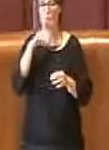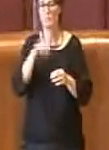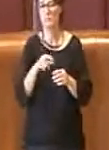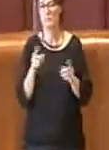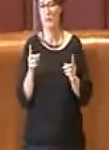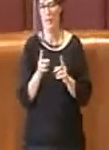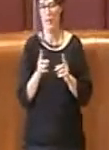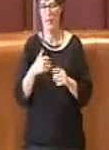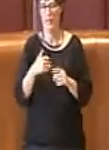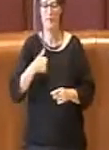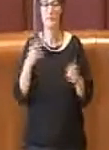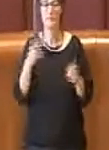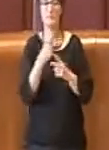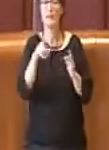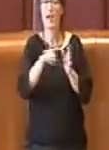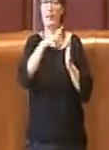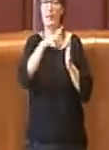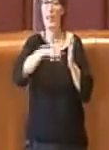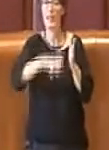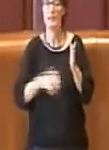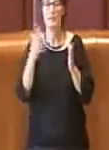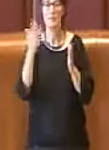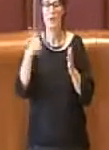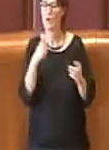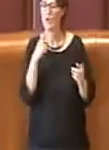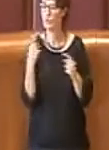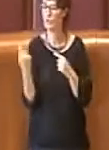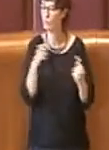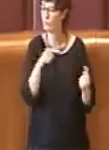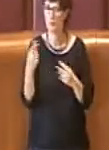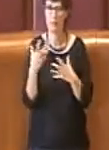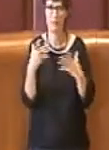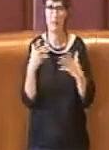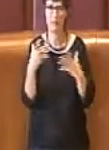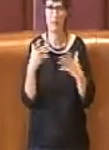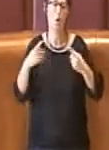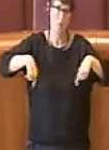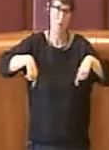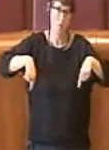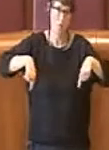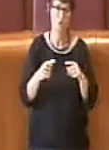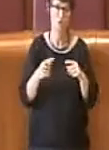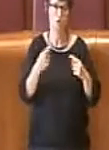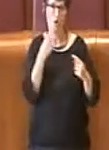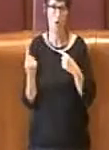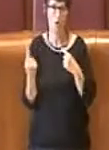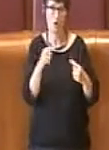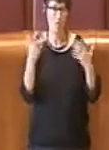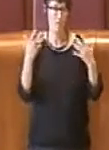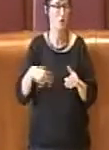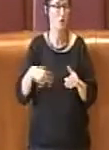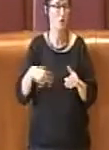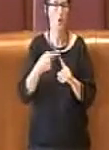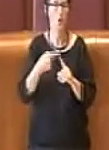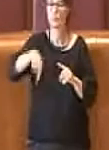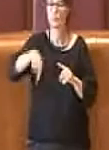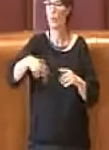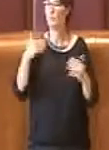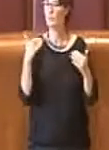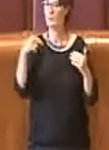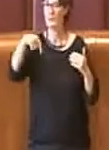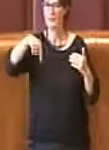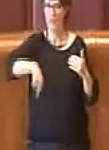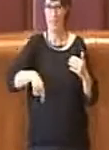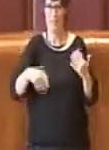delibera è già stato detto tutto sia in commissione che in quest'aula oggi